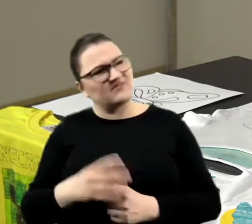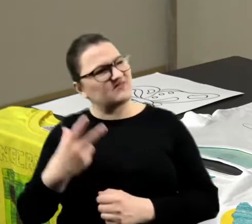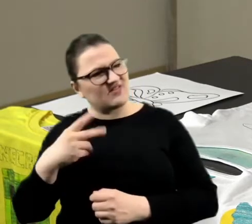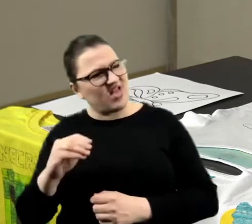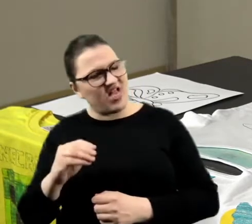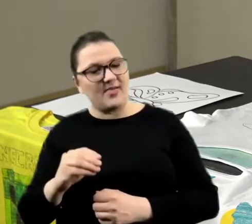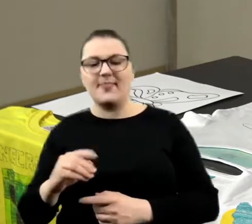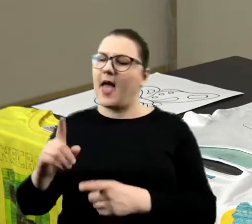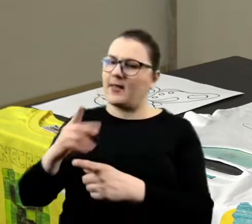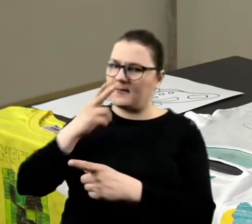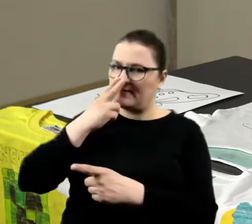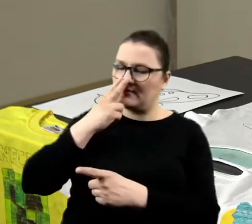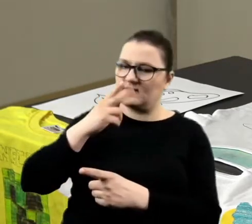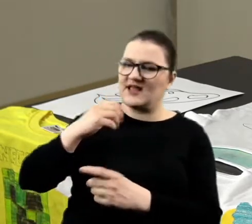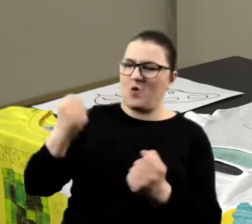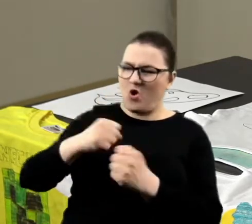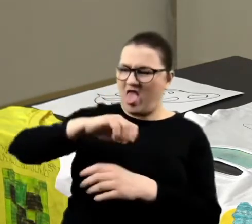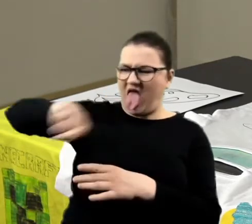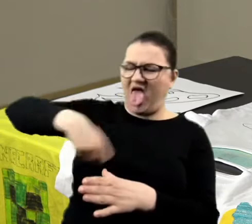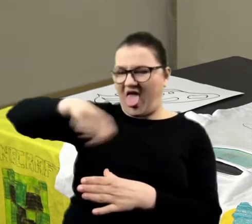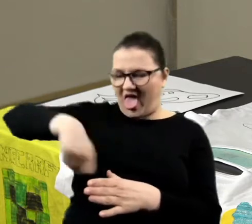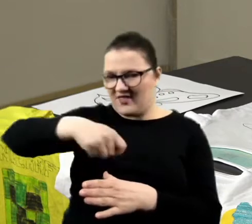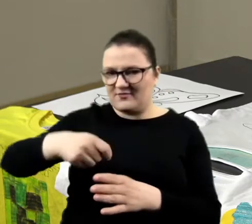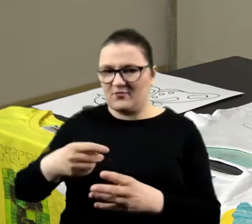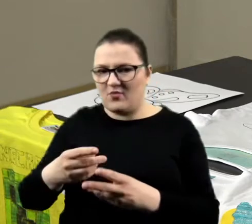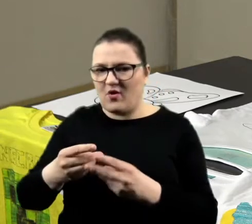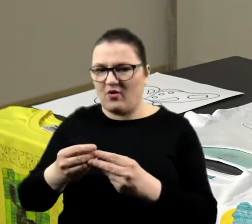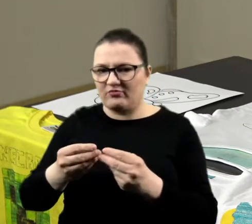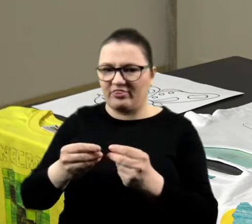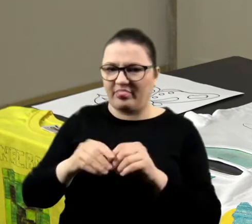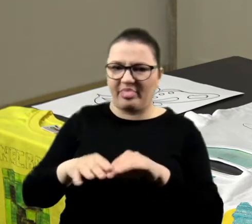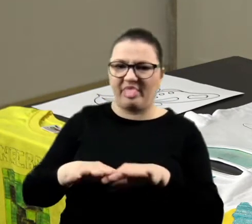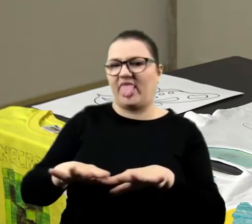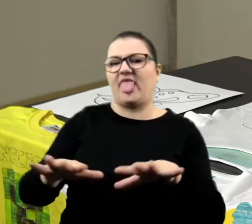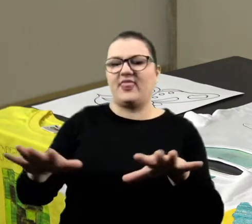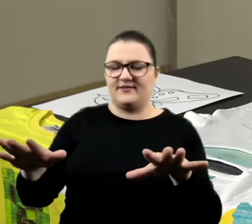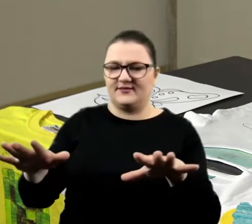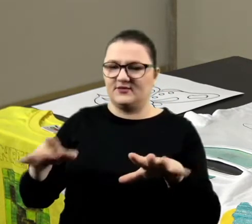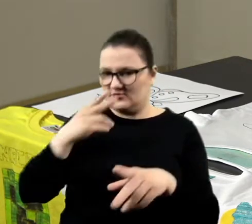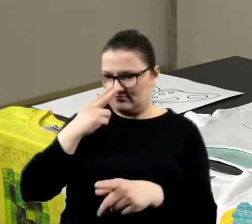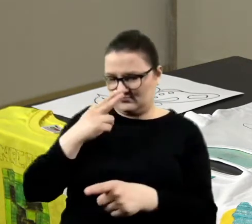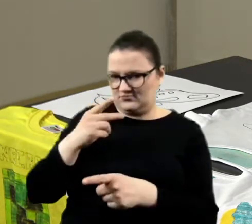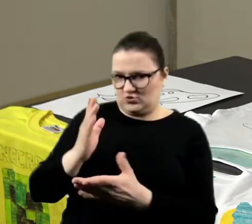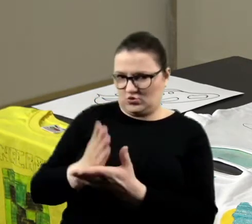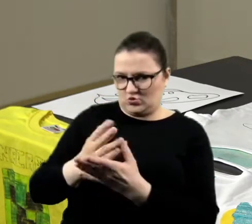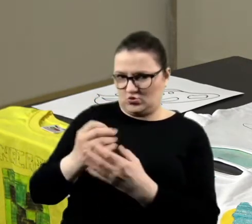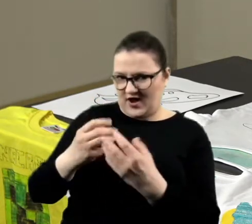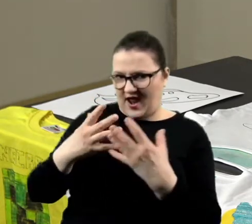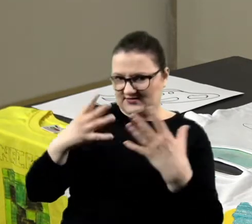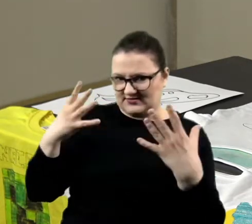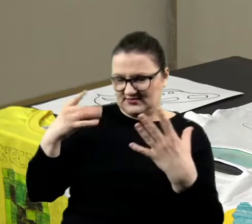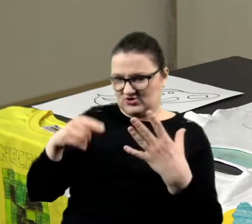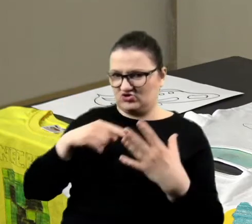Poczekaj, ale bardzo nie mieszaj, bo ten kolor nam ucieknie. Rozsmarujesz go po całej. Zobacz, on już jest dosyć jasny. Zobacz, ten